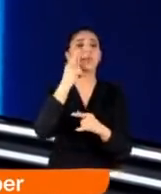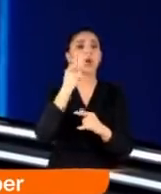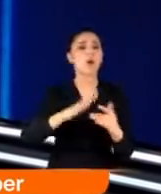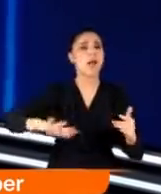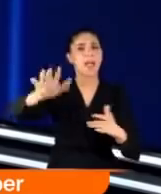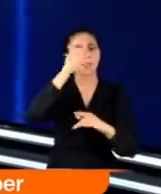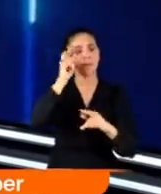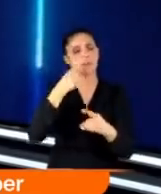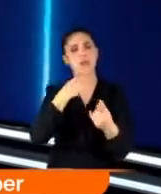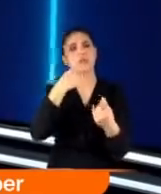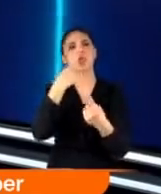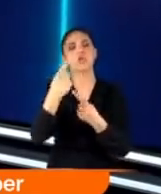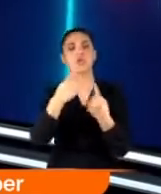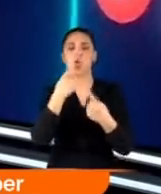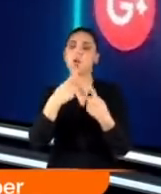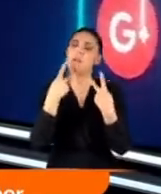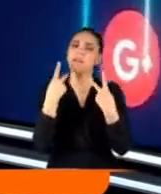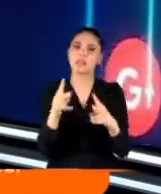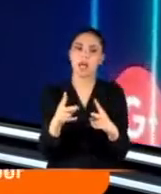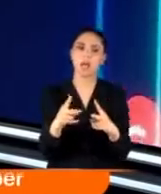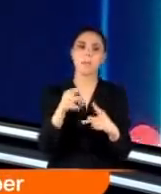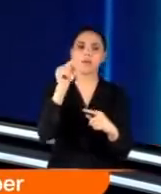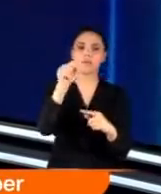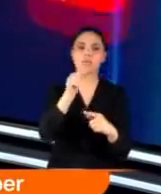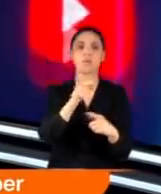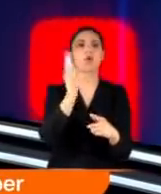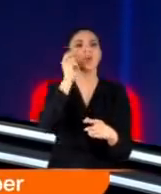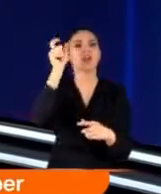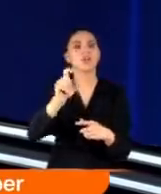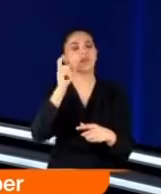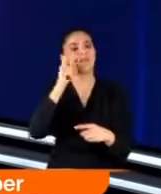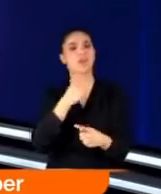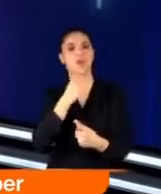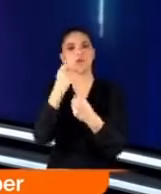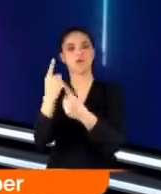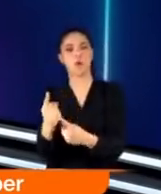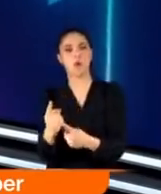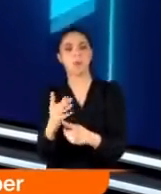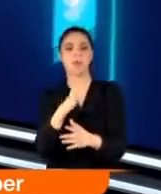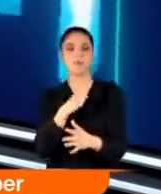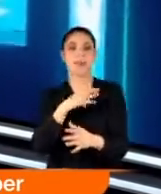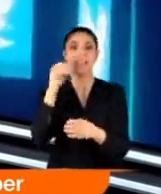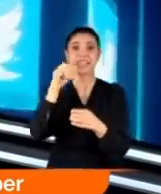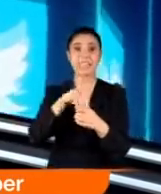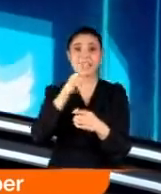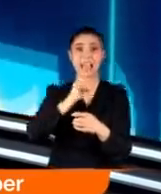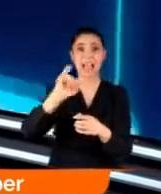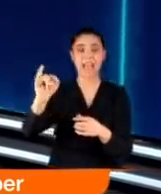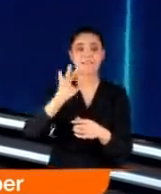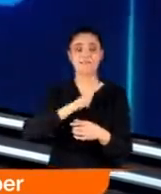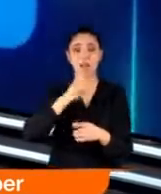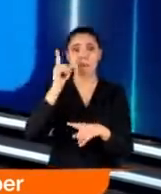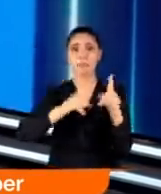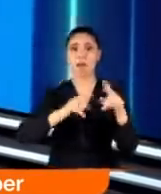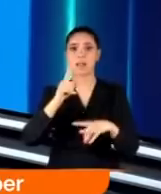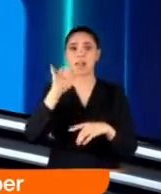hepimiz fikirlerimizi söyleyebiliyoruz sosyal medya üzerinden. Hatta kişiler hakkında yorum da yapabiliyoruz, yapılabiliyor. Ama içinde hakarete varanlar da